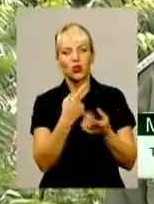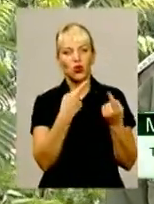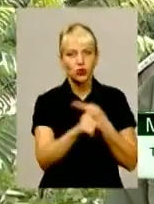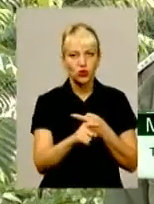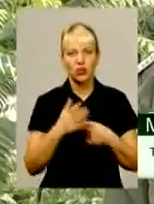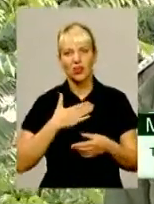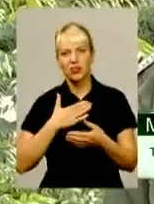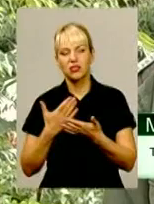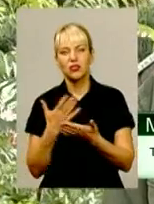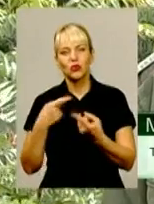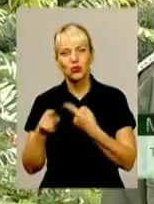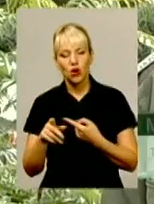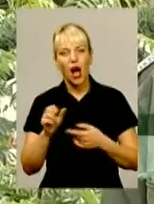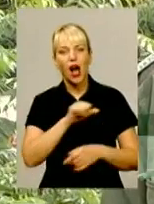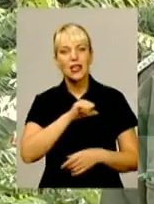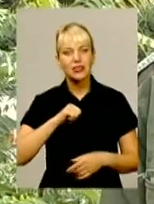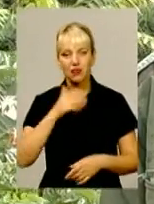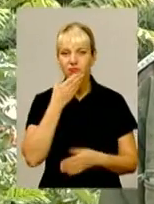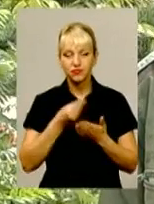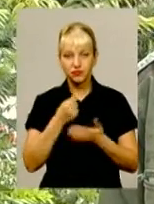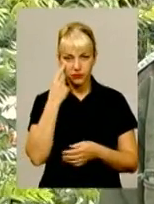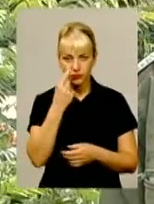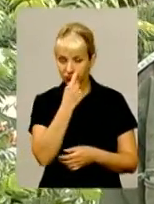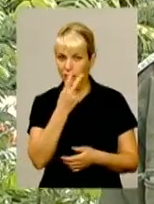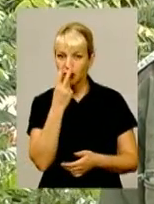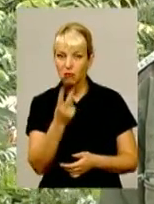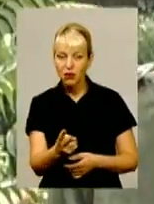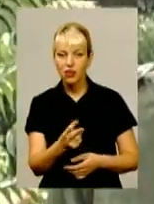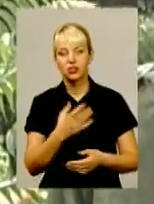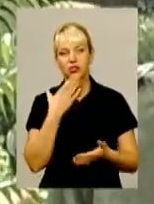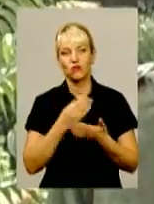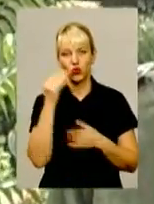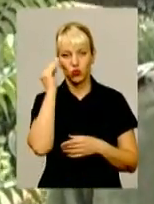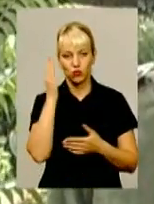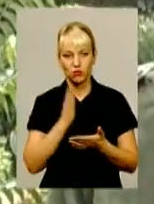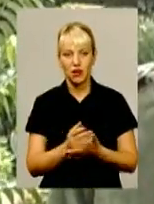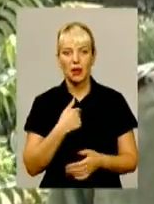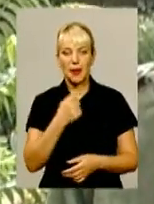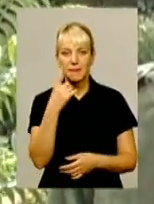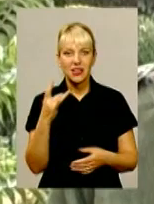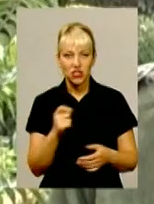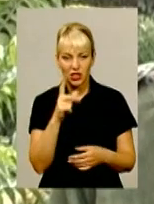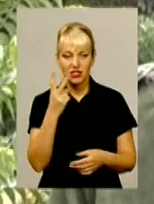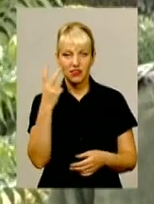сам це бачиш, то воно, маєш свою думку. Перший раз я дві неділі